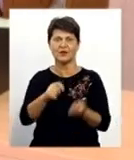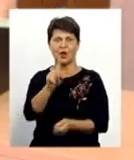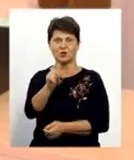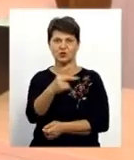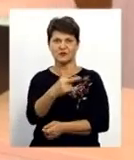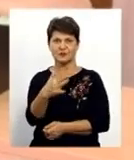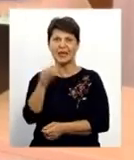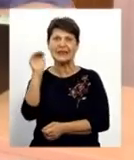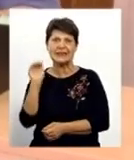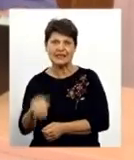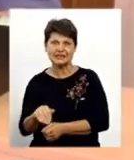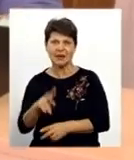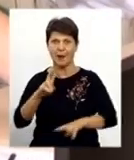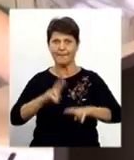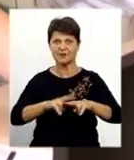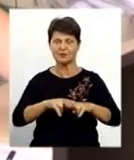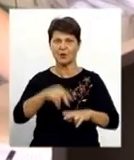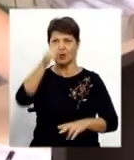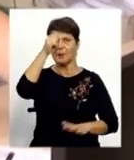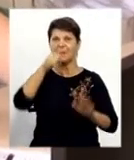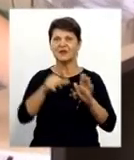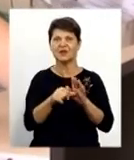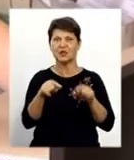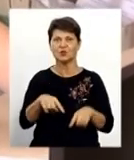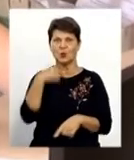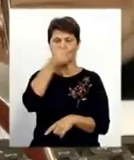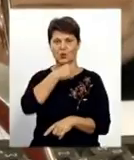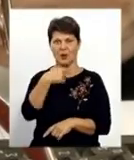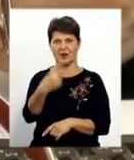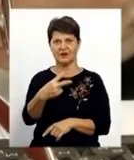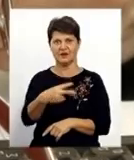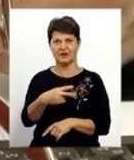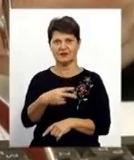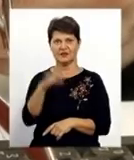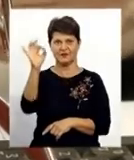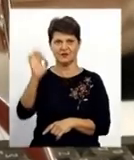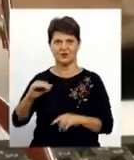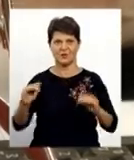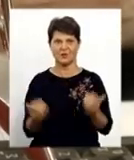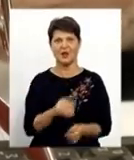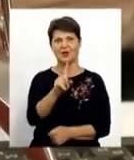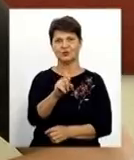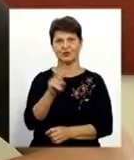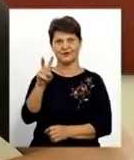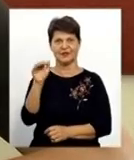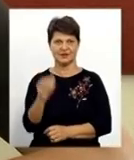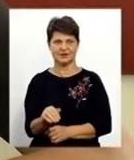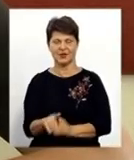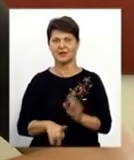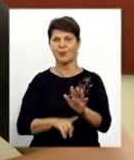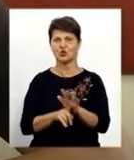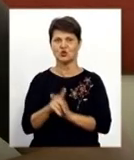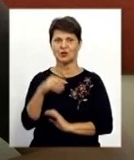тисяч паспортів, то за півріччя цього року на 20% менше, а саме 102 тисячі. На початку